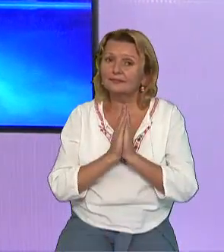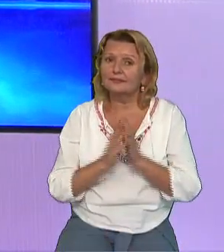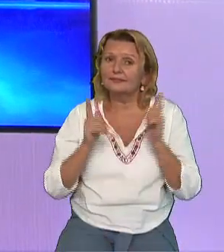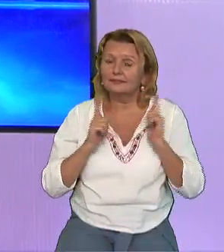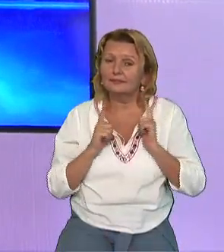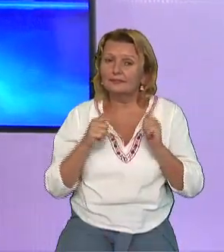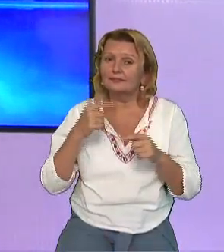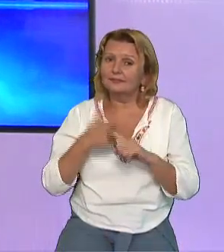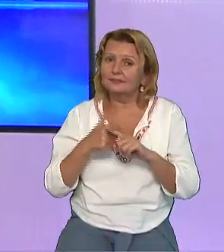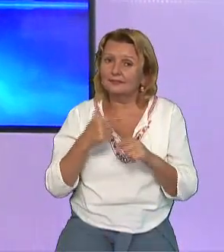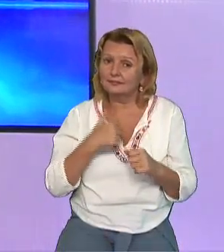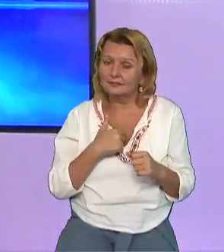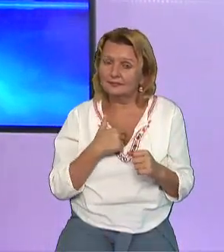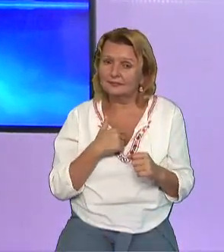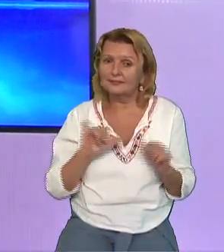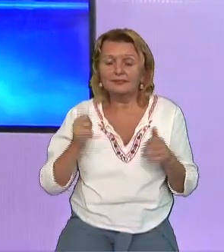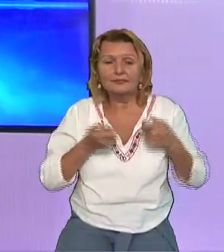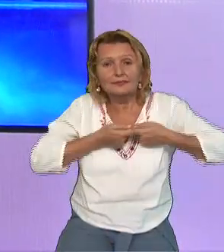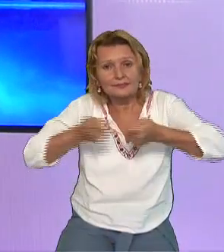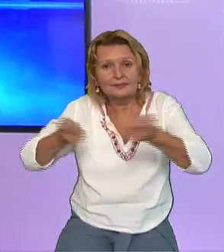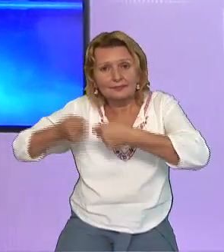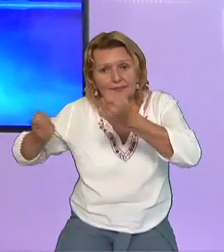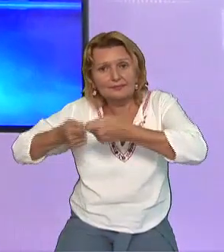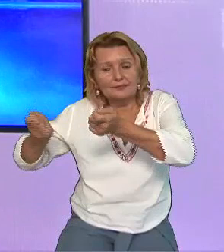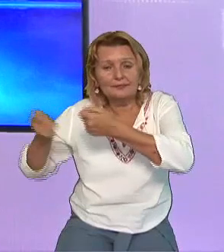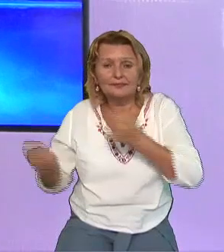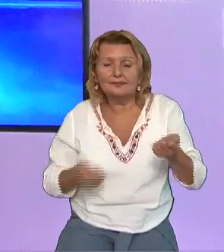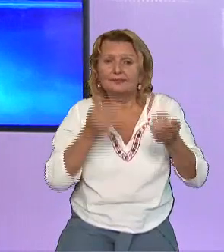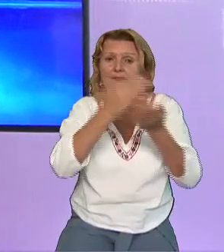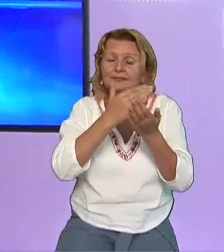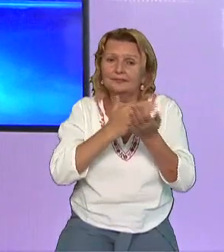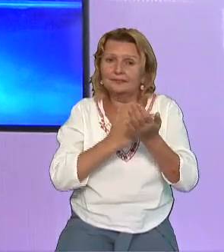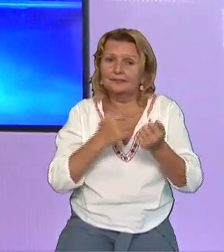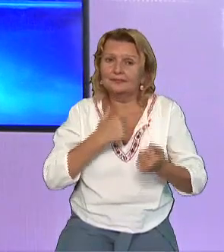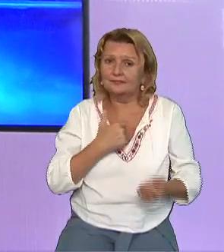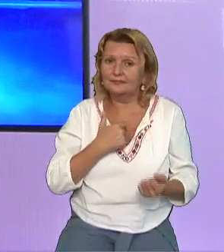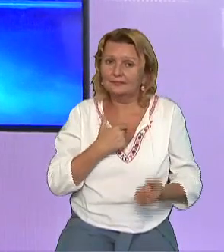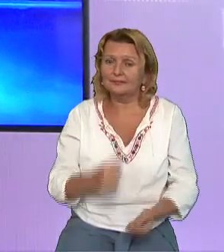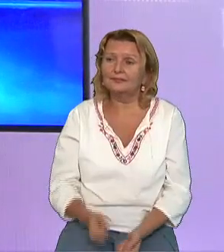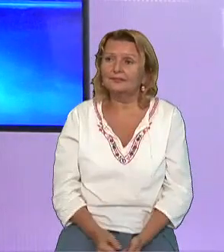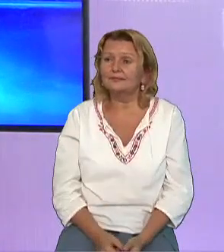tare mult. Dacă distribuiți programul dumneavoastră, Poate că vor fi și alții care nu vor avea somn și